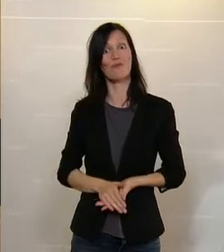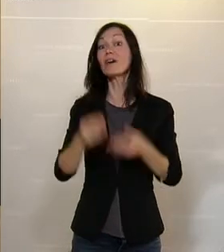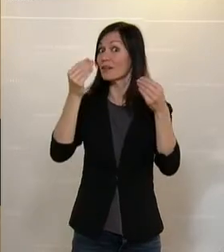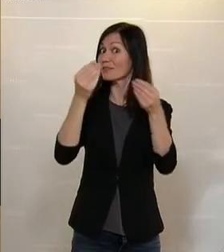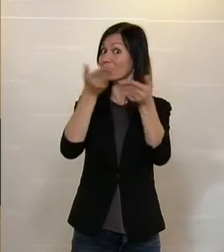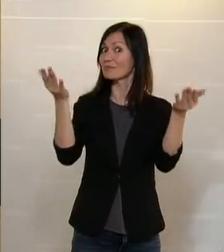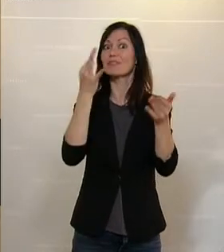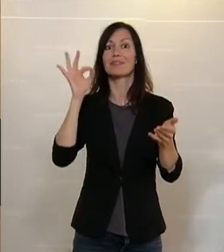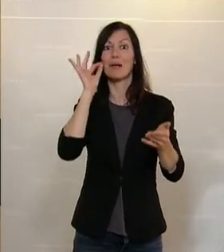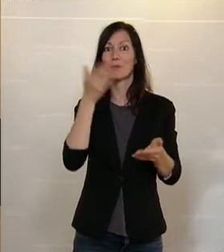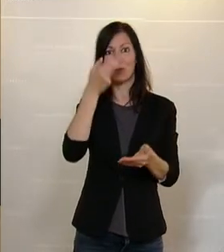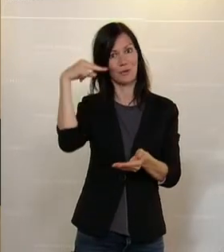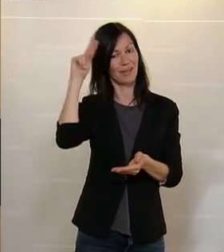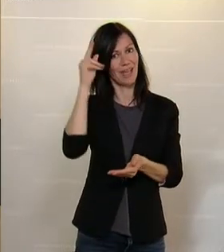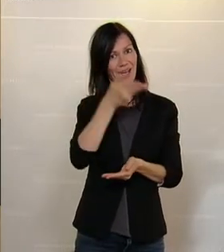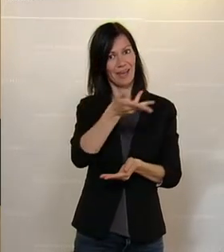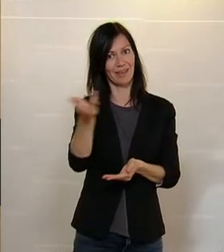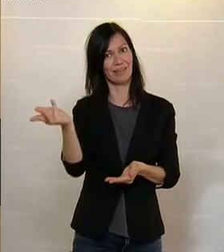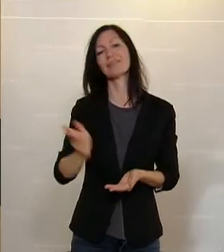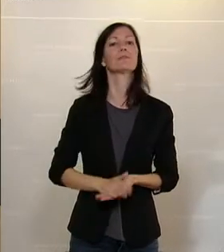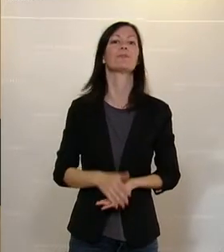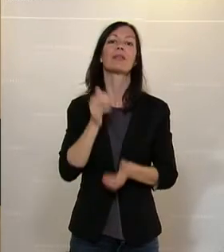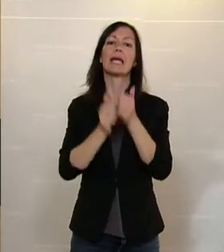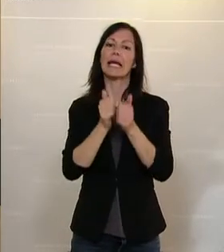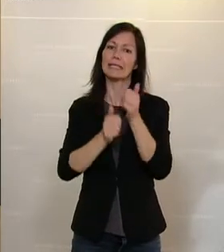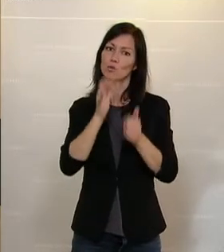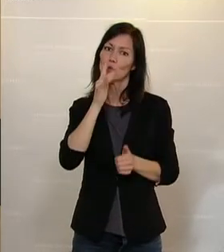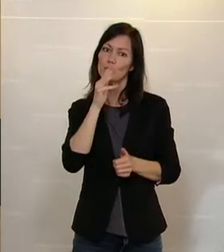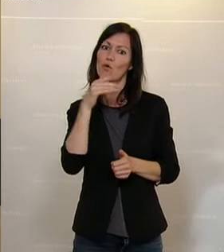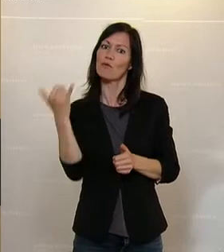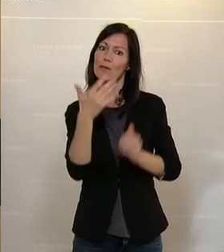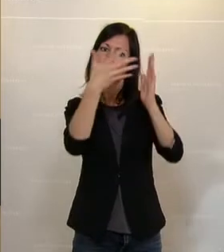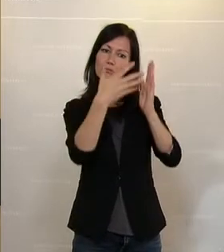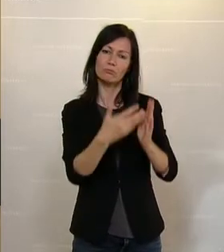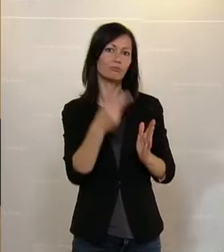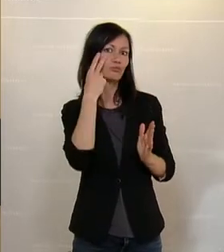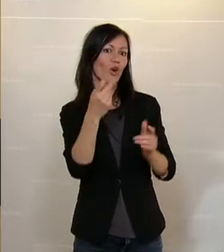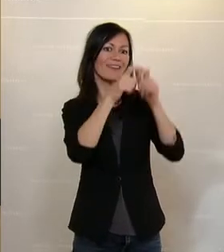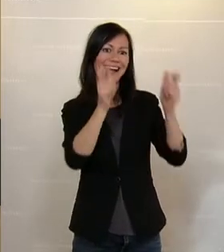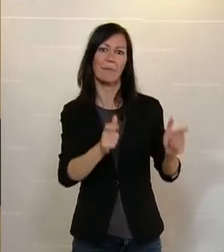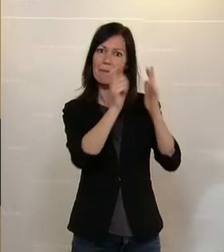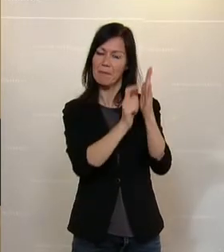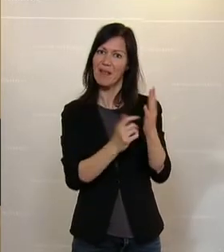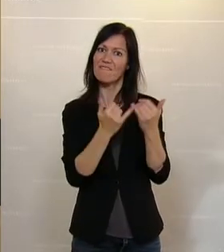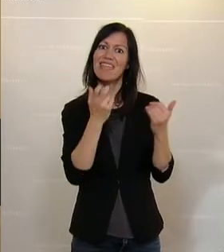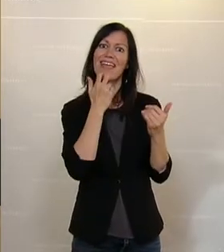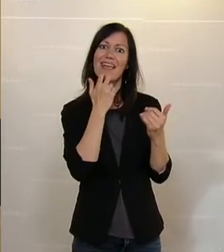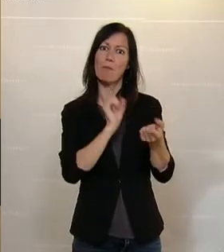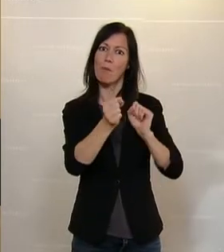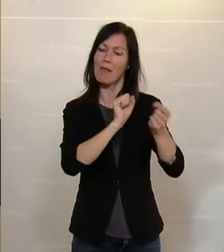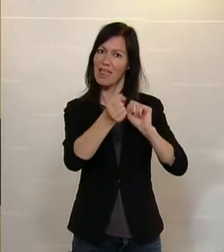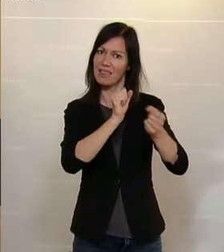und Herren. Der Rechnungshof überprüfte die Entwicklung und die Rahmenbedingungen der E-Mobilität für die Jahre